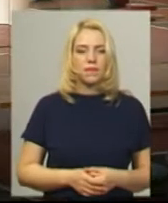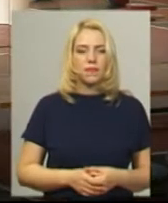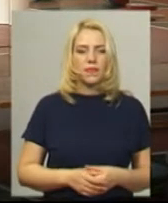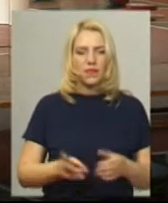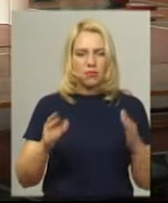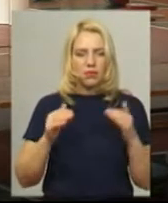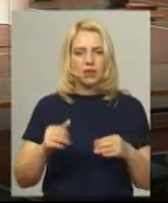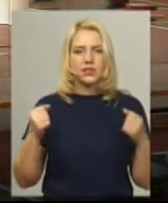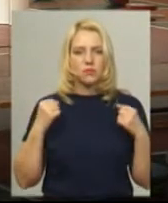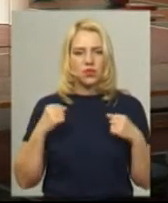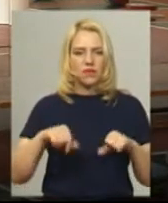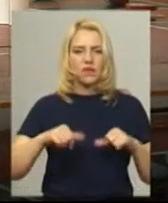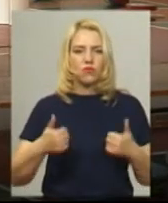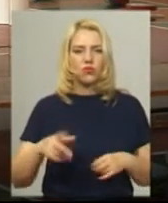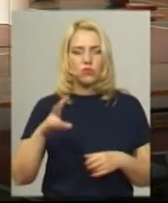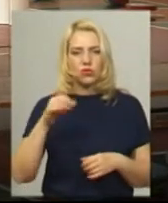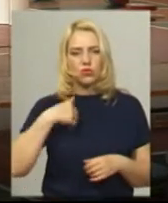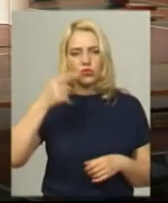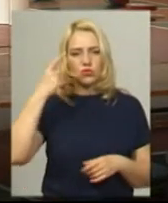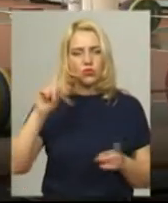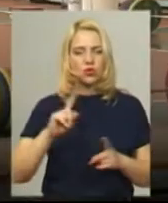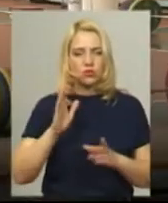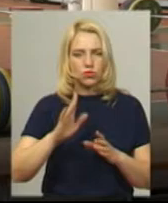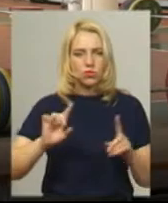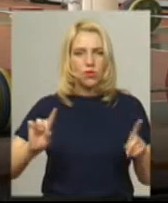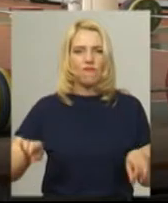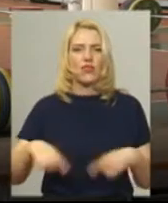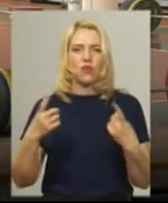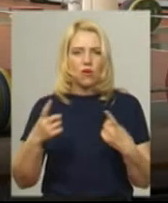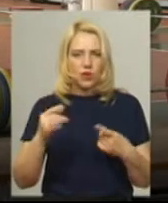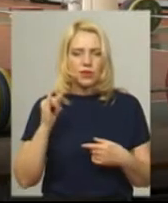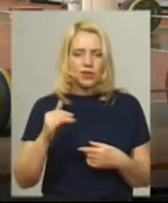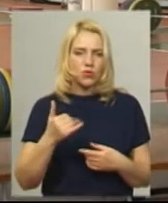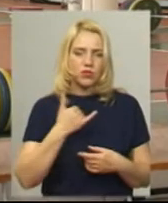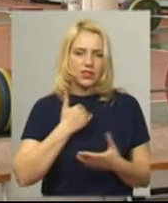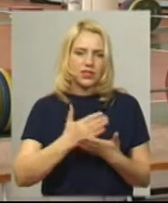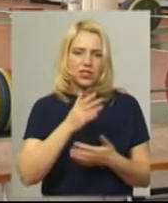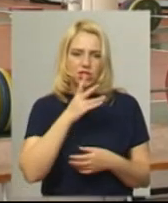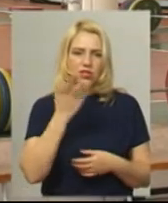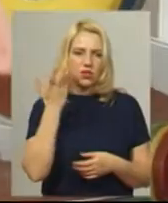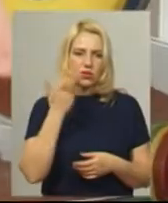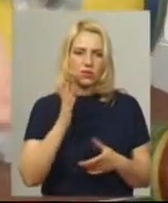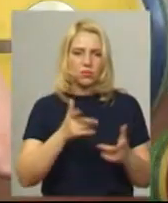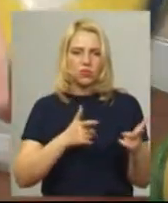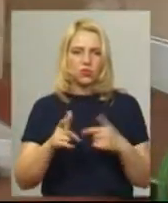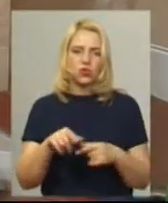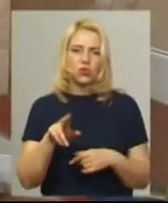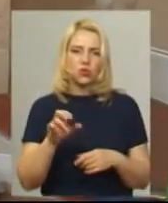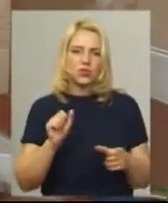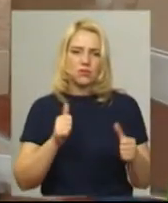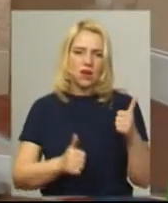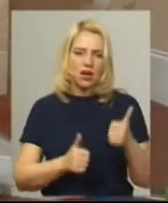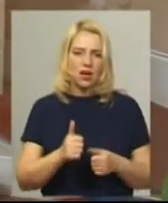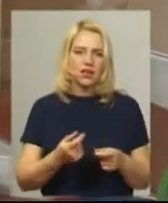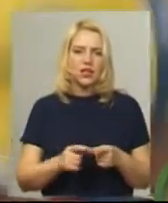впала спортивна форма. Я думаю, що ми відновимося. У нас є час, де ми повинні підготовитися до змагань. Змагання з важкої